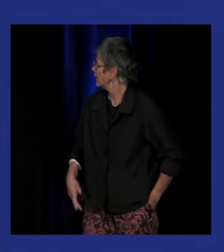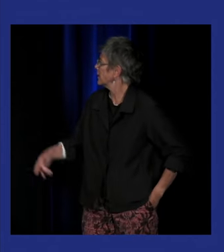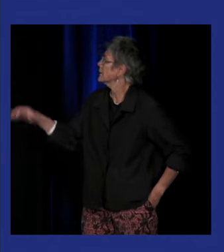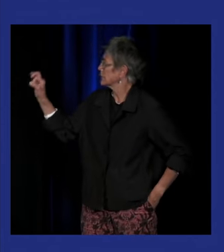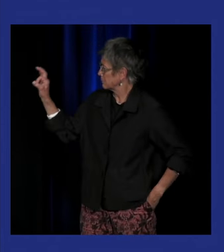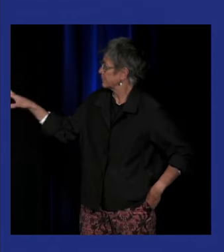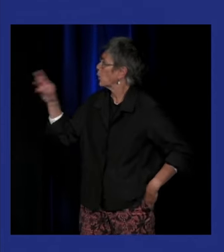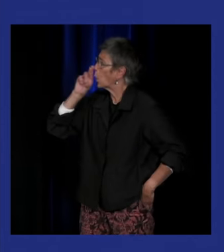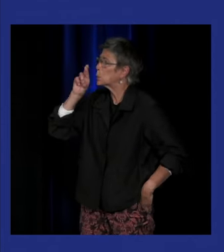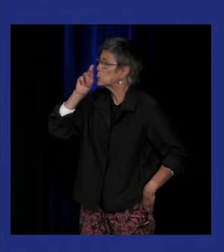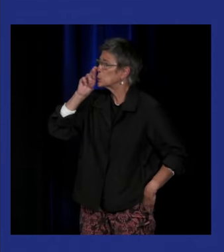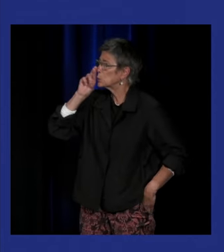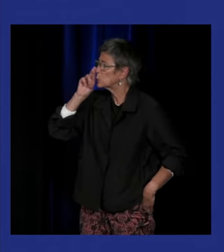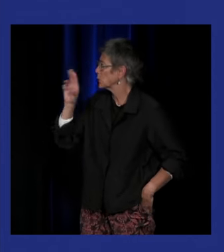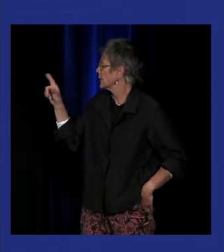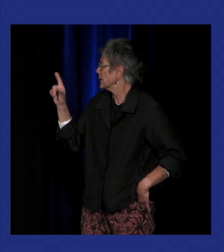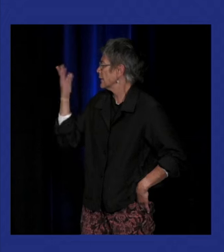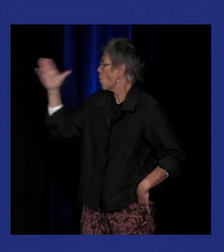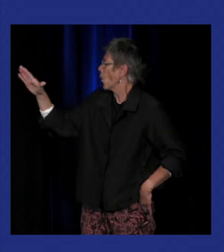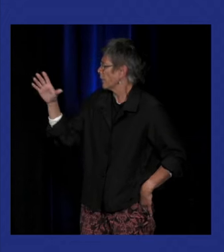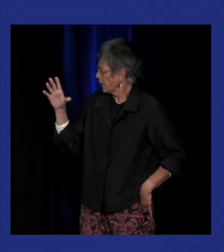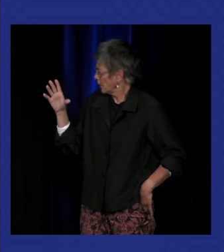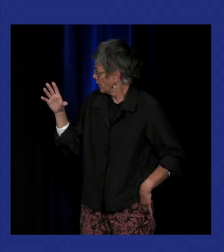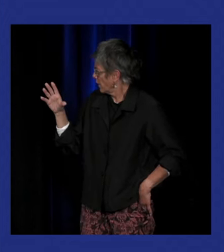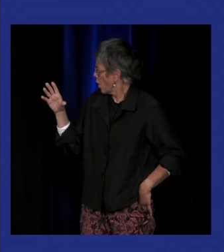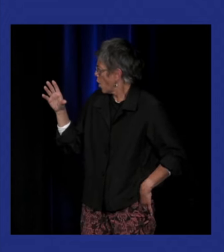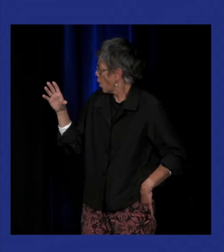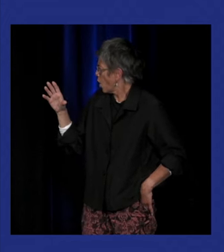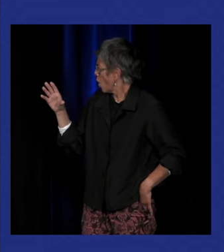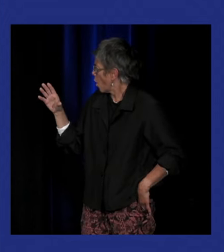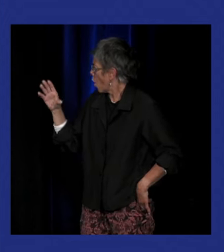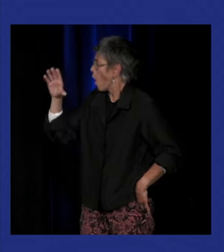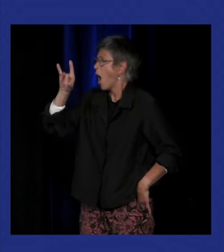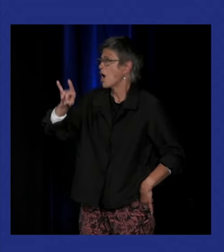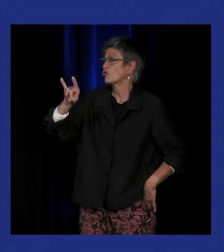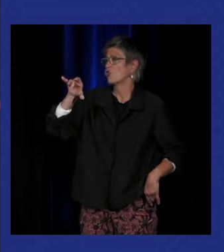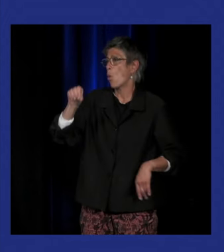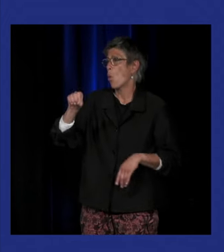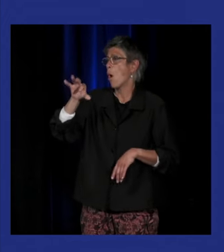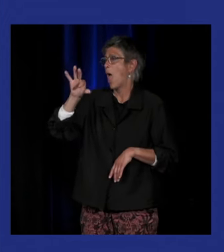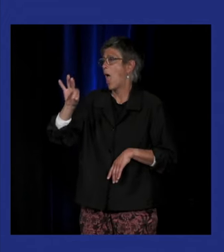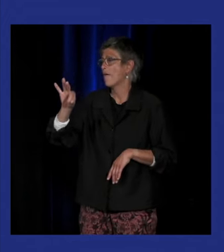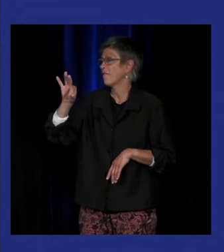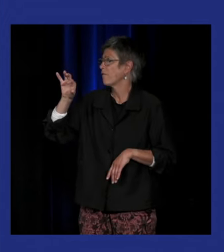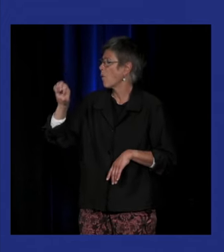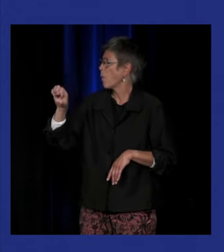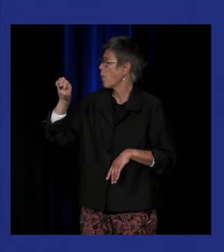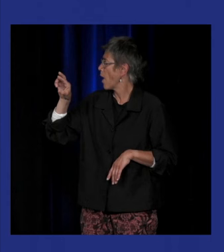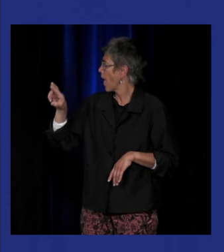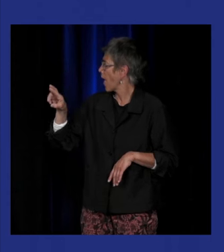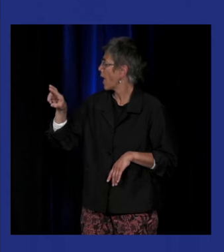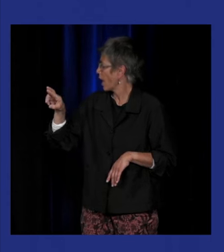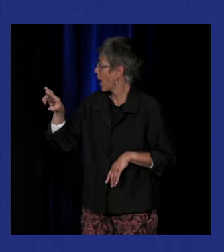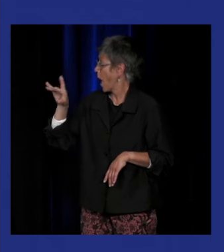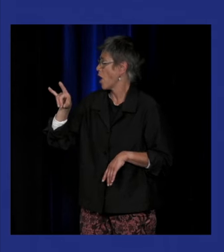oui ça c'est le russe non mais... non c'est Joseph Hofer Hofer Hofer H-O-F-E-R Joseph Hofer